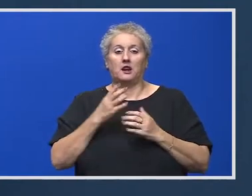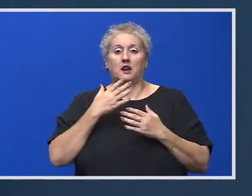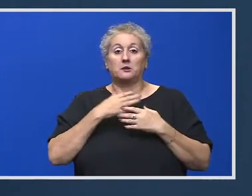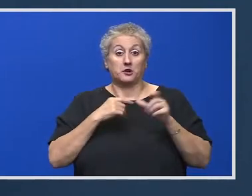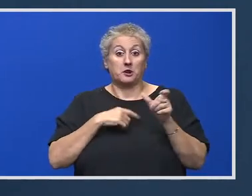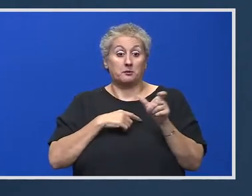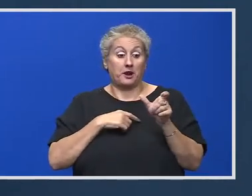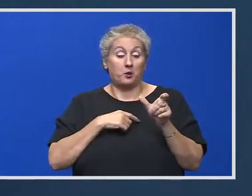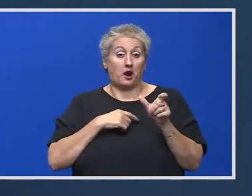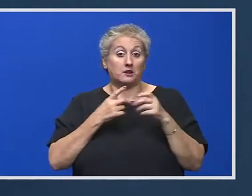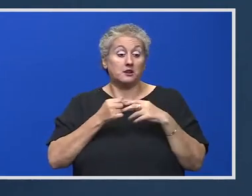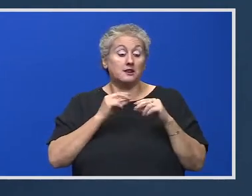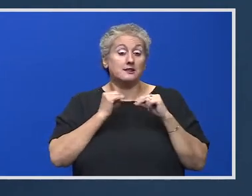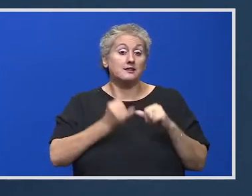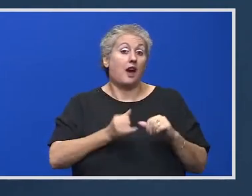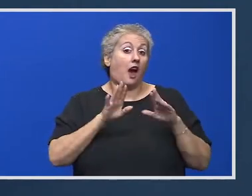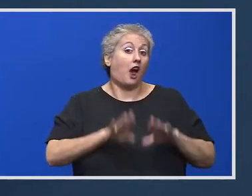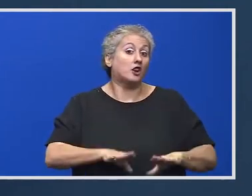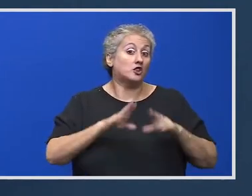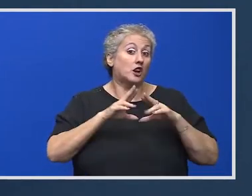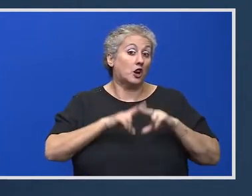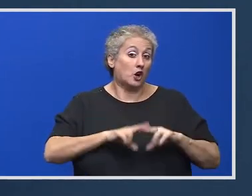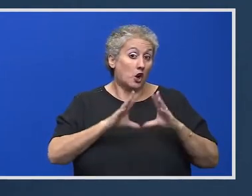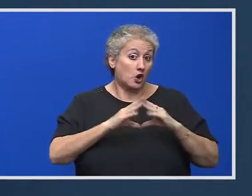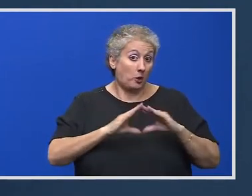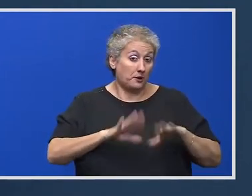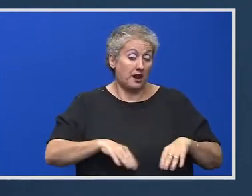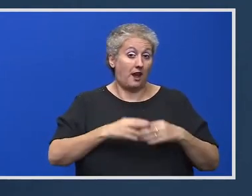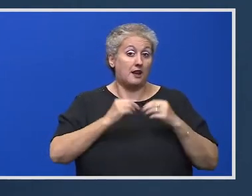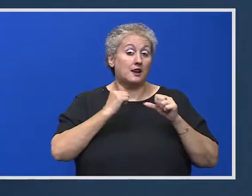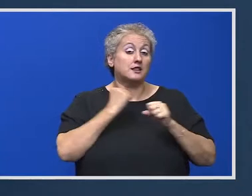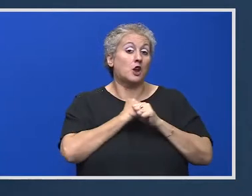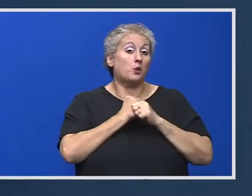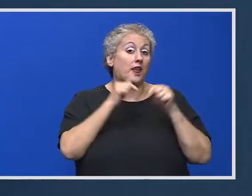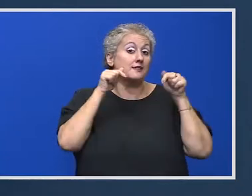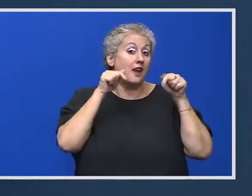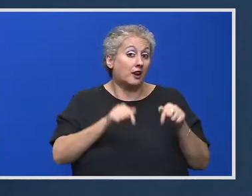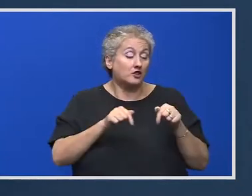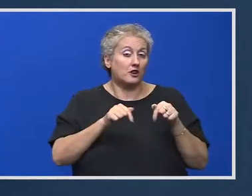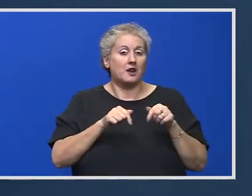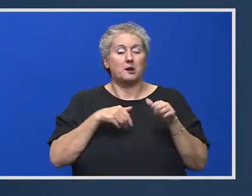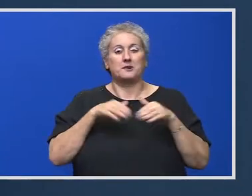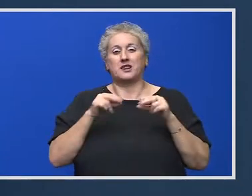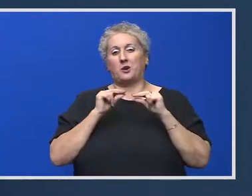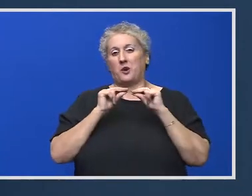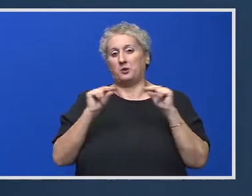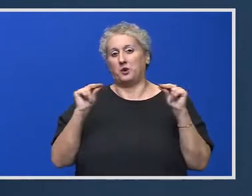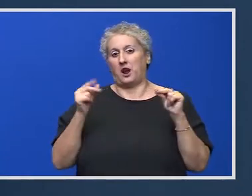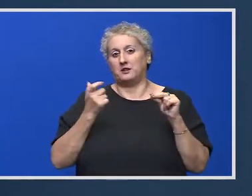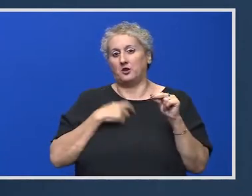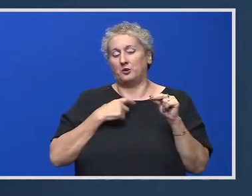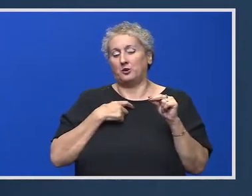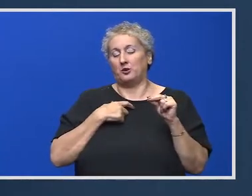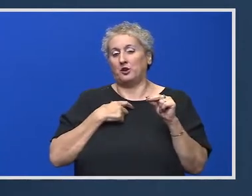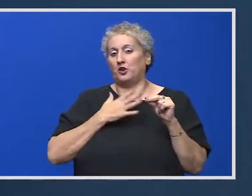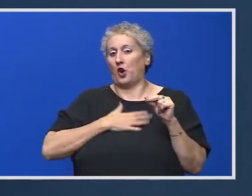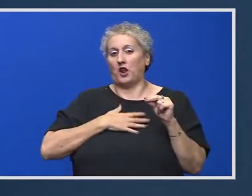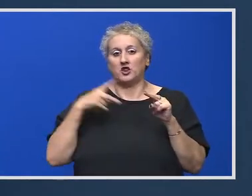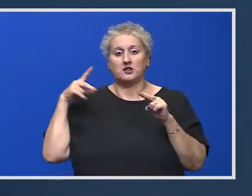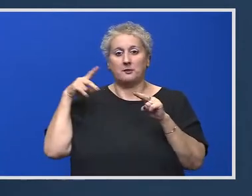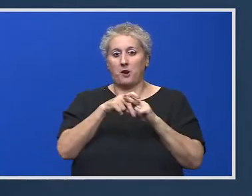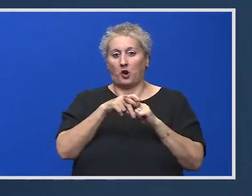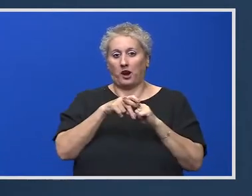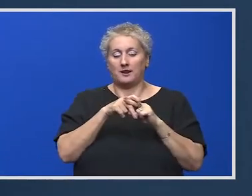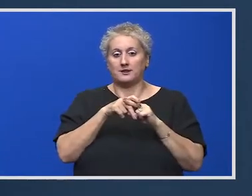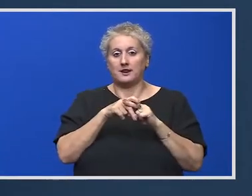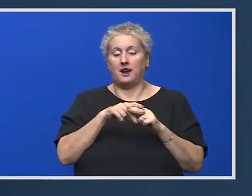timp să poată profesan în România să nu mai lece în străinătate? Ministerul Educației nu dorește să blocheze accesul tinerilor români